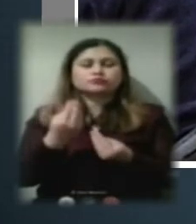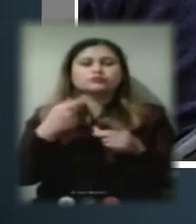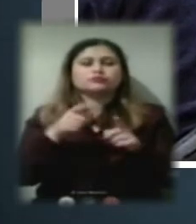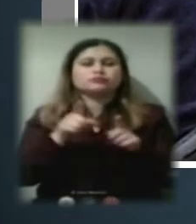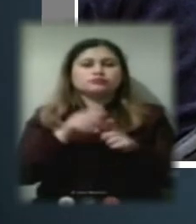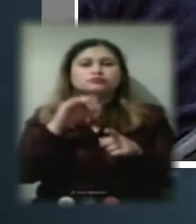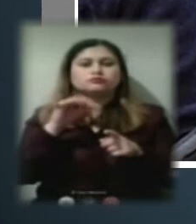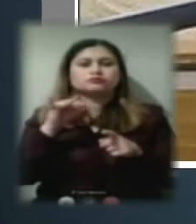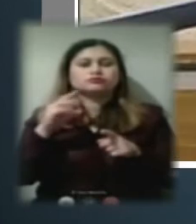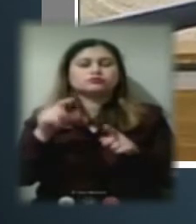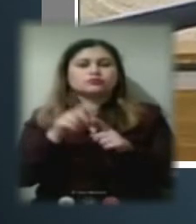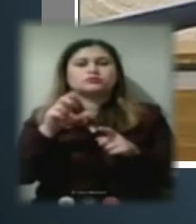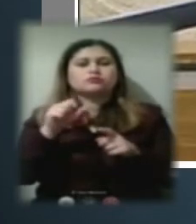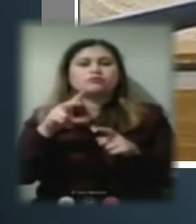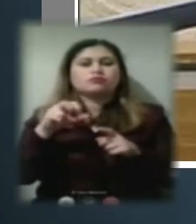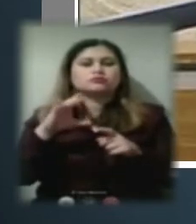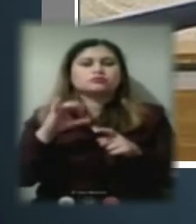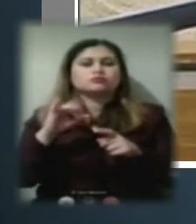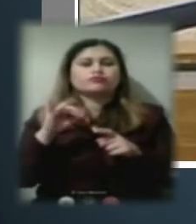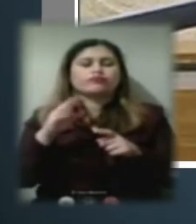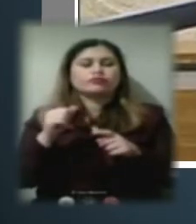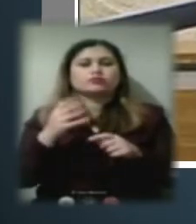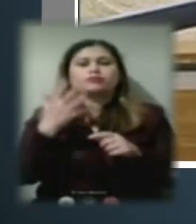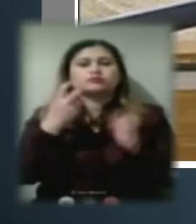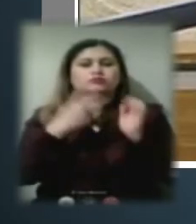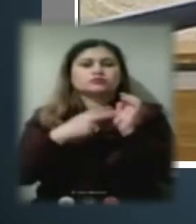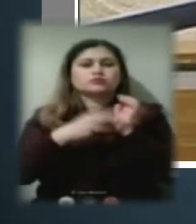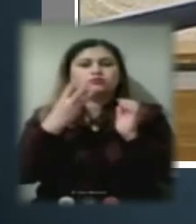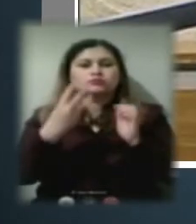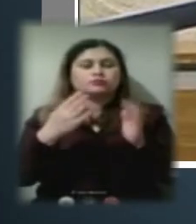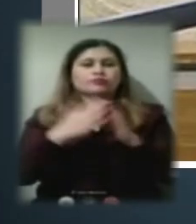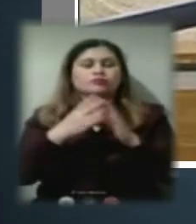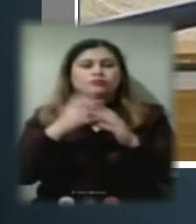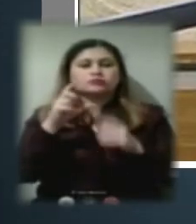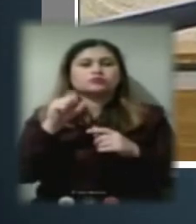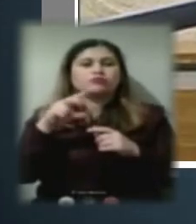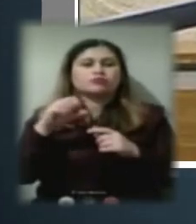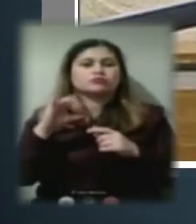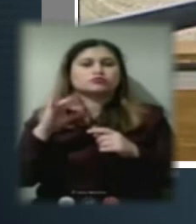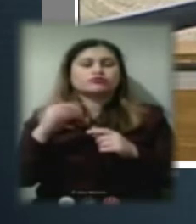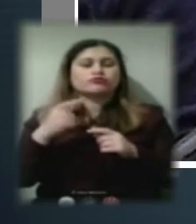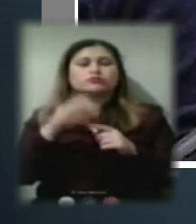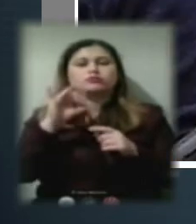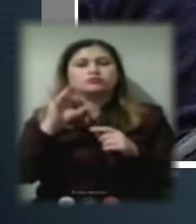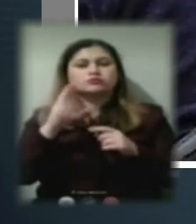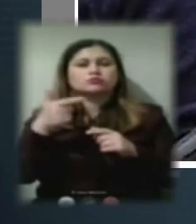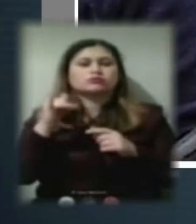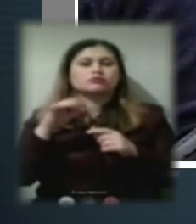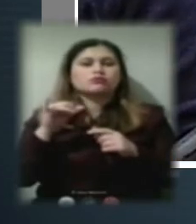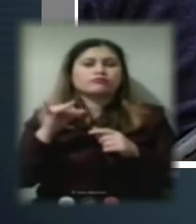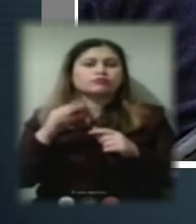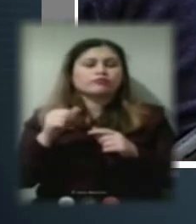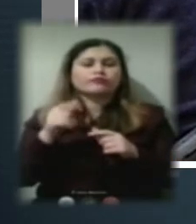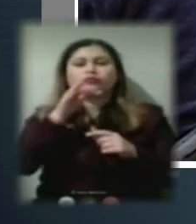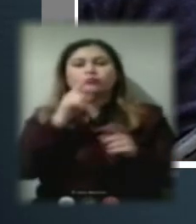треба збалансувати. Це не просто так, 573 будинки треба збалансувати. Тиски, гідравліку. І коли починається, як то